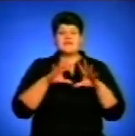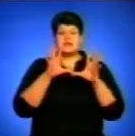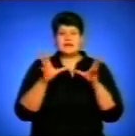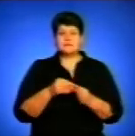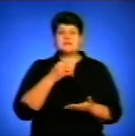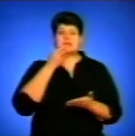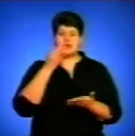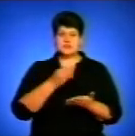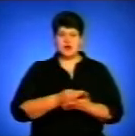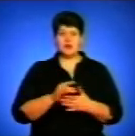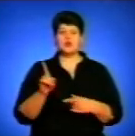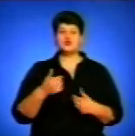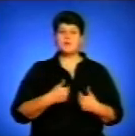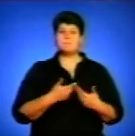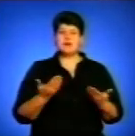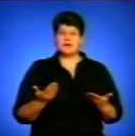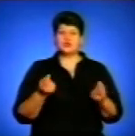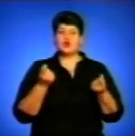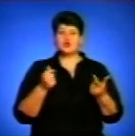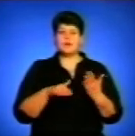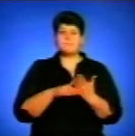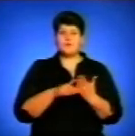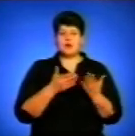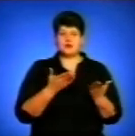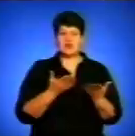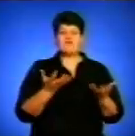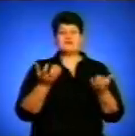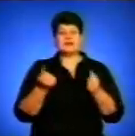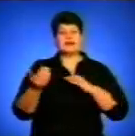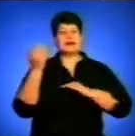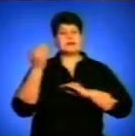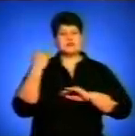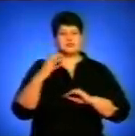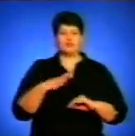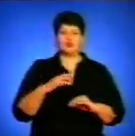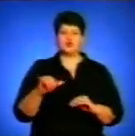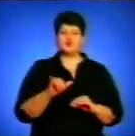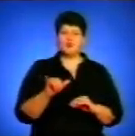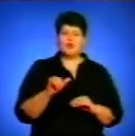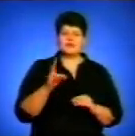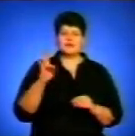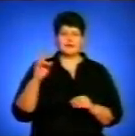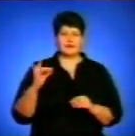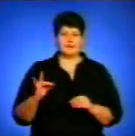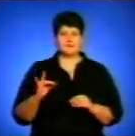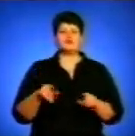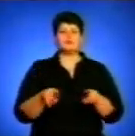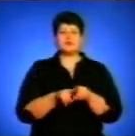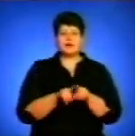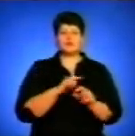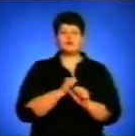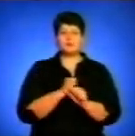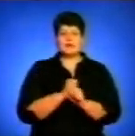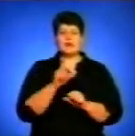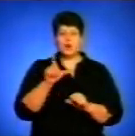щоб ми трошки допомагали їм, щоб взялися так, як раніше були суботніки, так і щоб тепер так зробили. І